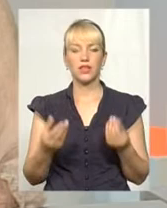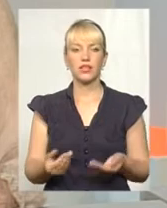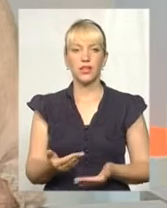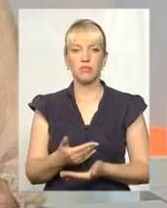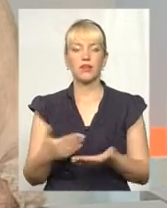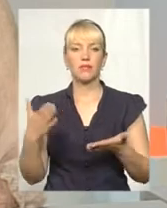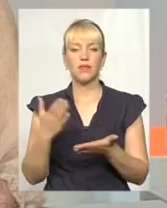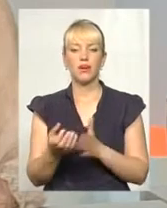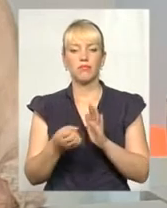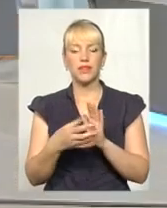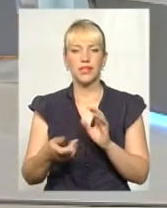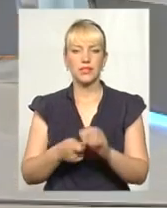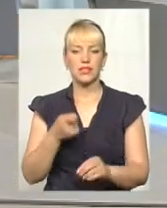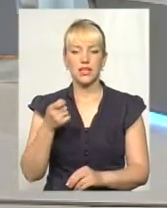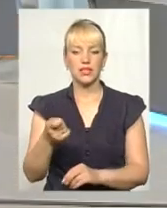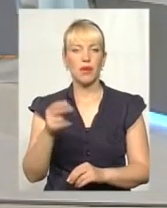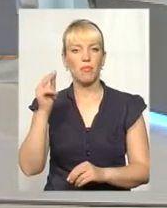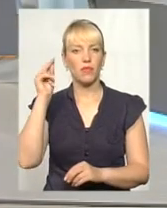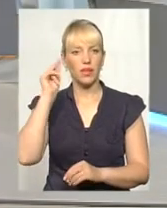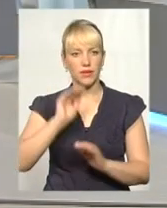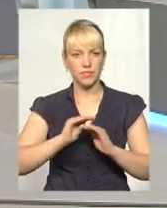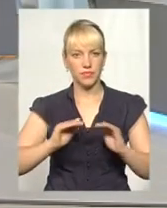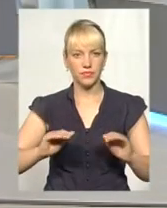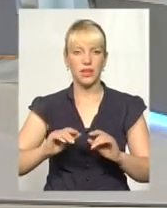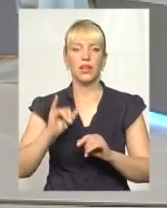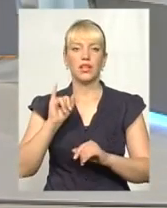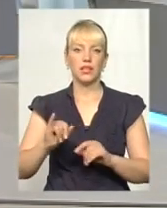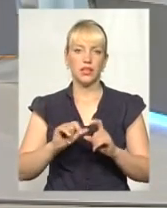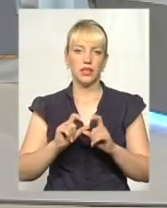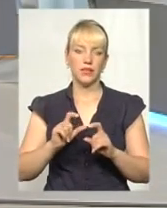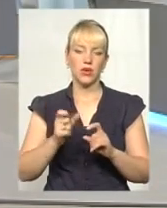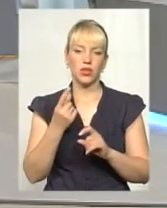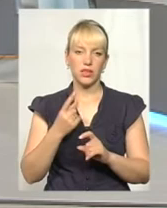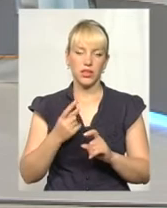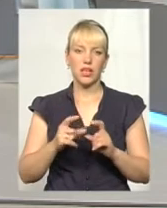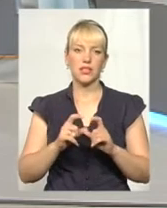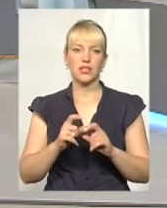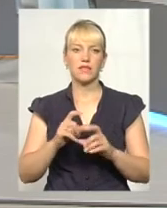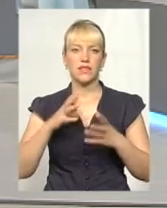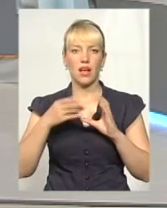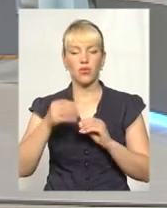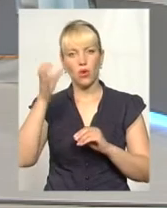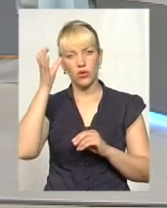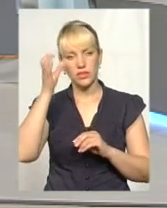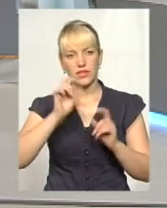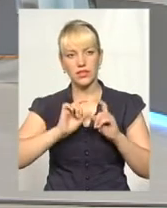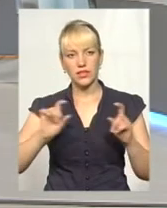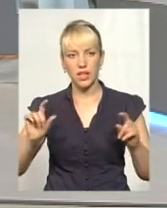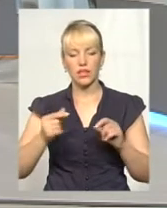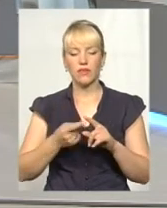15 заяв по дошкіллю на інклюзивне навчання та 11 в загальноосвітні навчальні заклади. Відповідно, вони